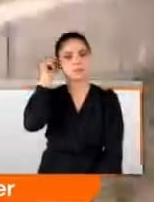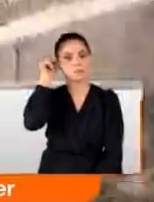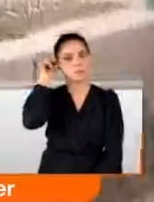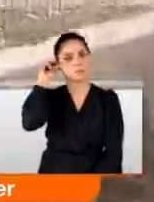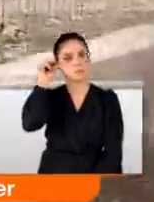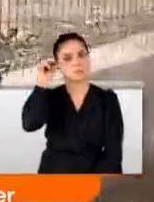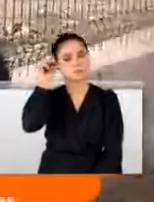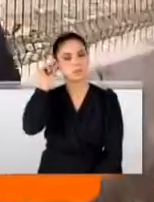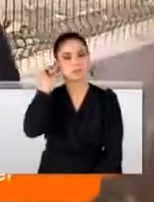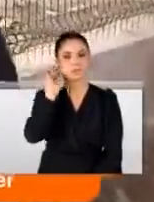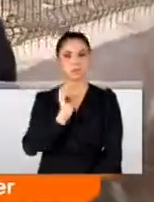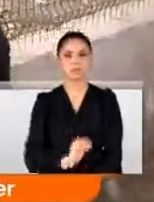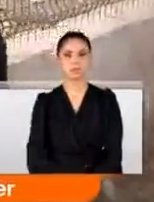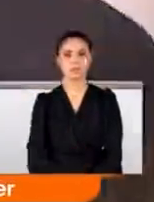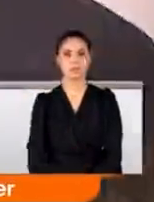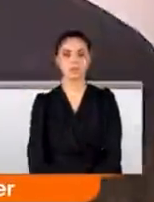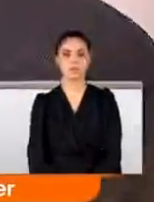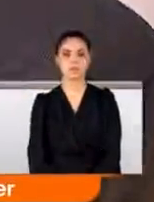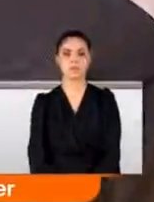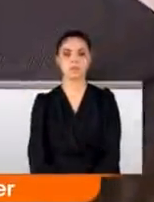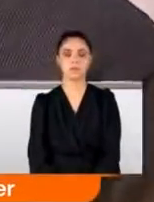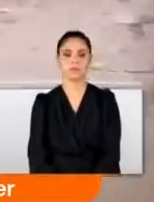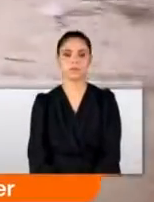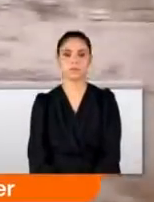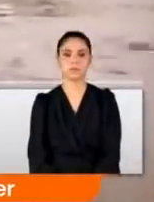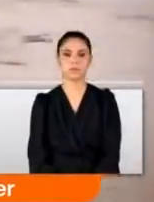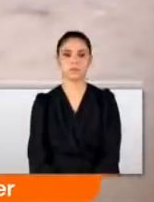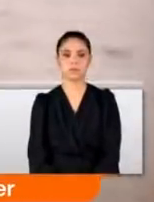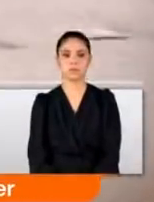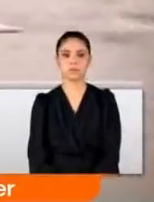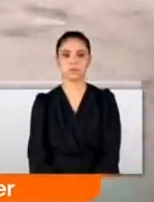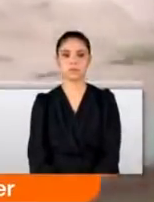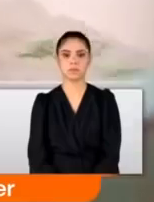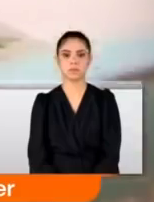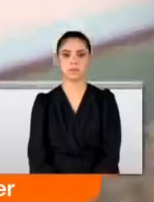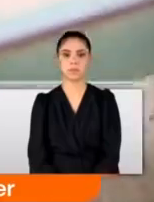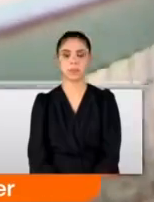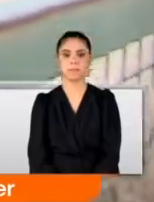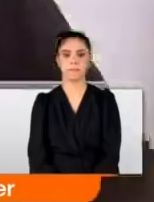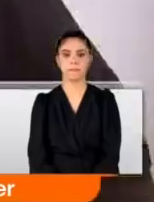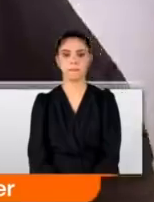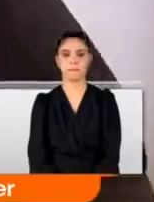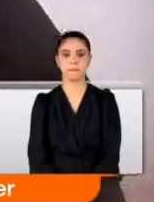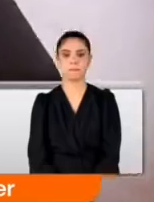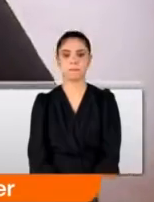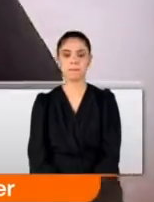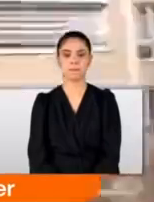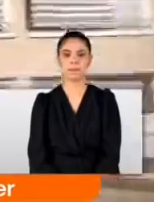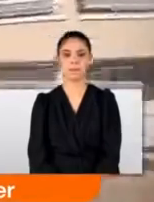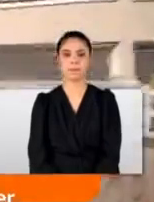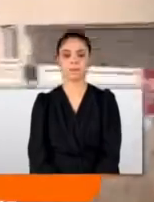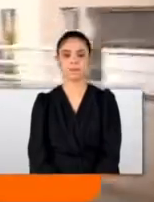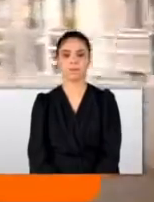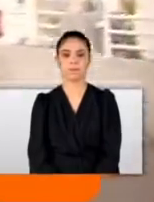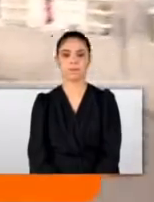Ben buranın park olması taraftarıyım. Mezarlık manzarası iyidir. Yeter artık. Buraya mezarlık yapılacak bir şey yok yani. Hürperleniyoruz yani.